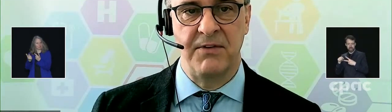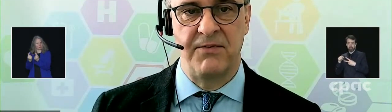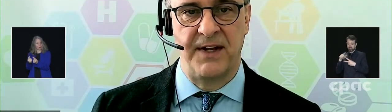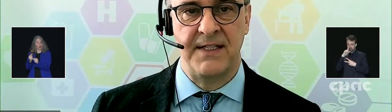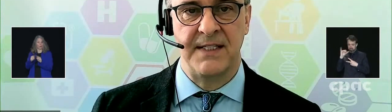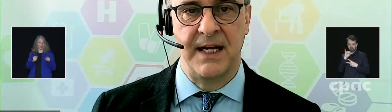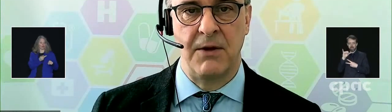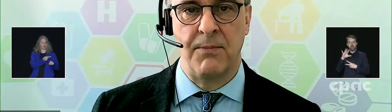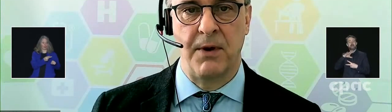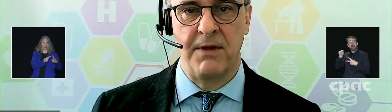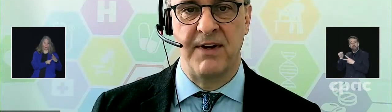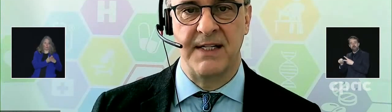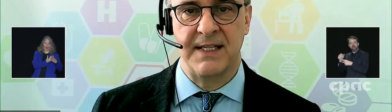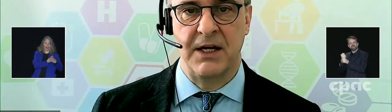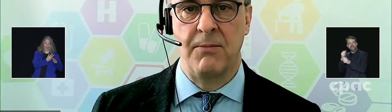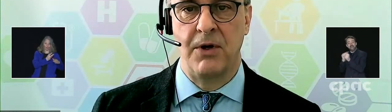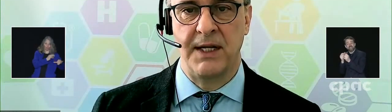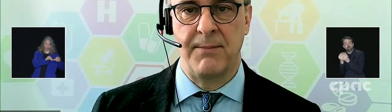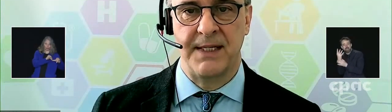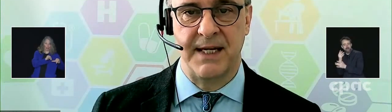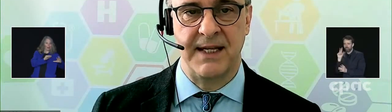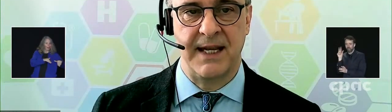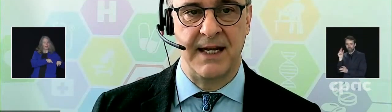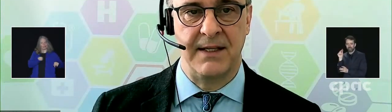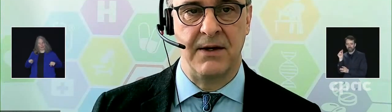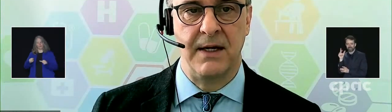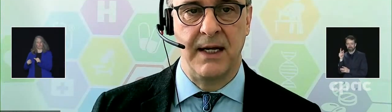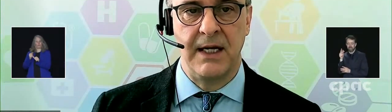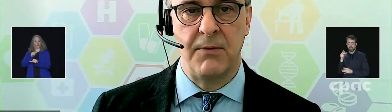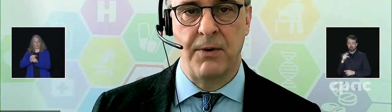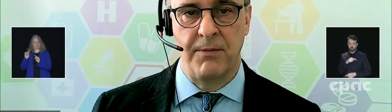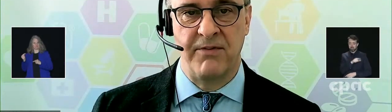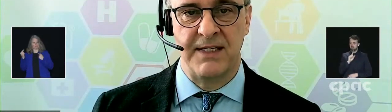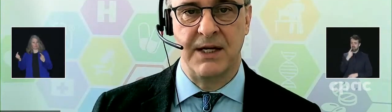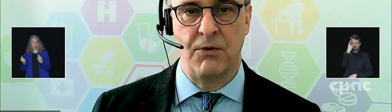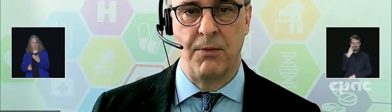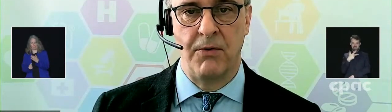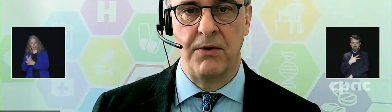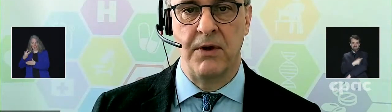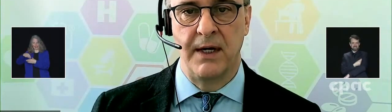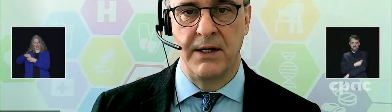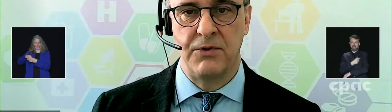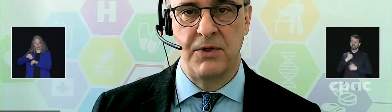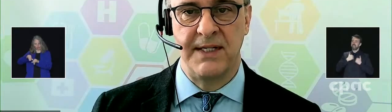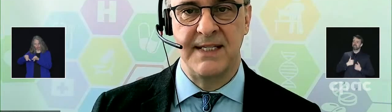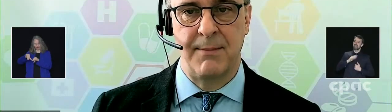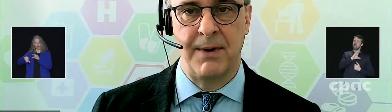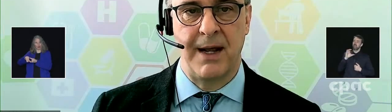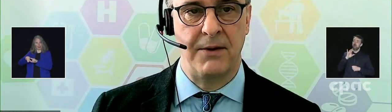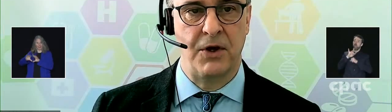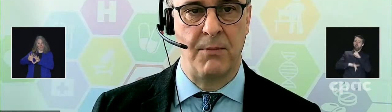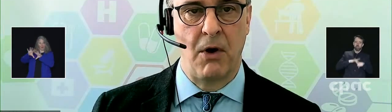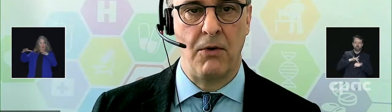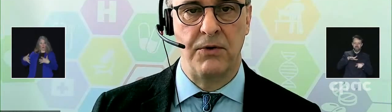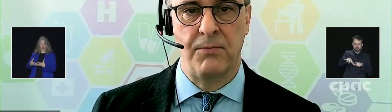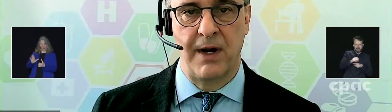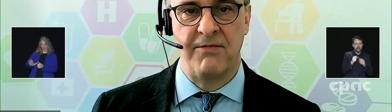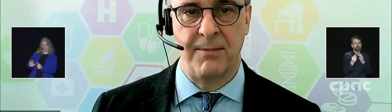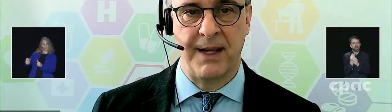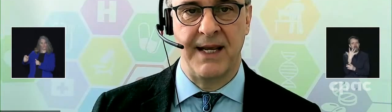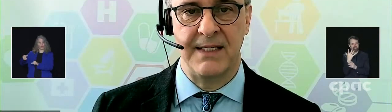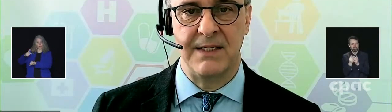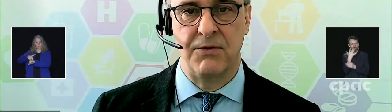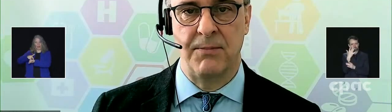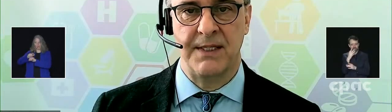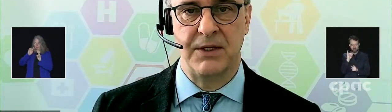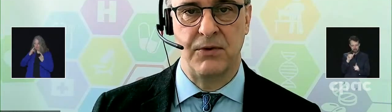vaccin Covifense est le premier vaccin homologué par Santé Canada et le premier vaccin au monde qui utilise des plantes comme hôtes pour